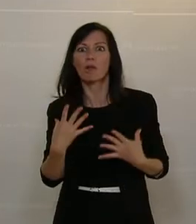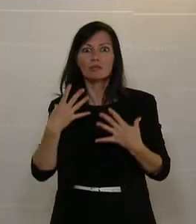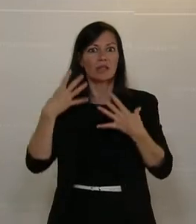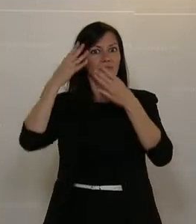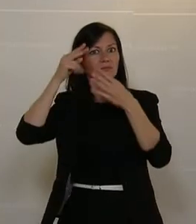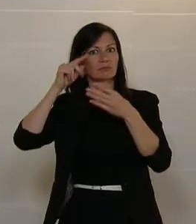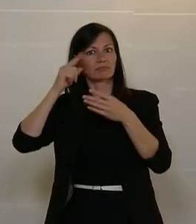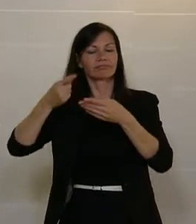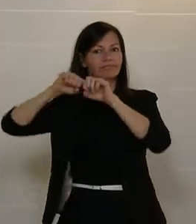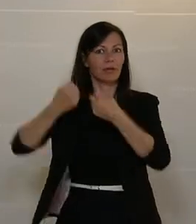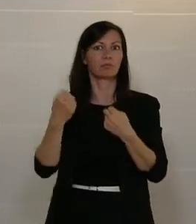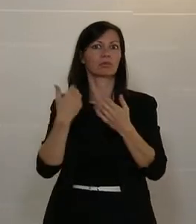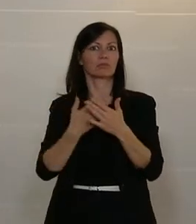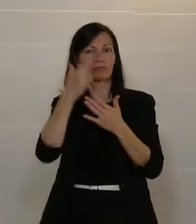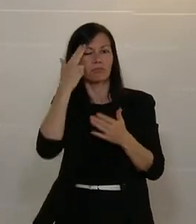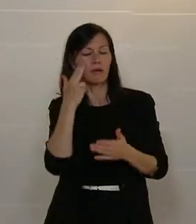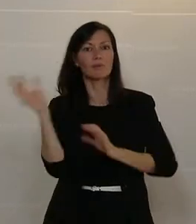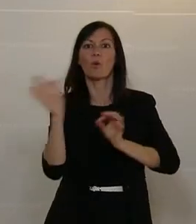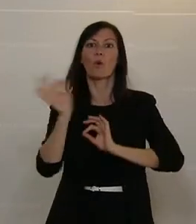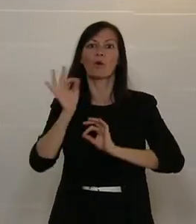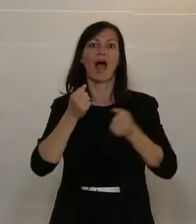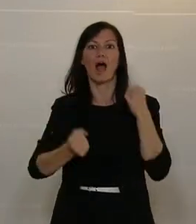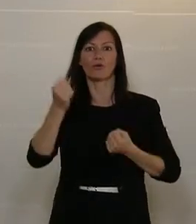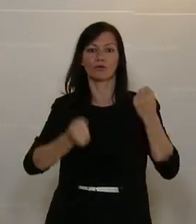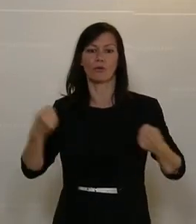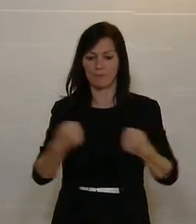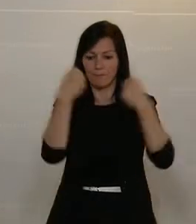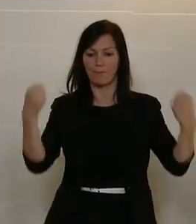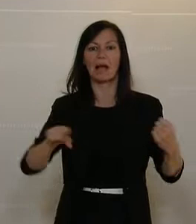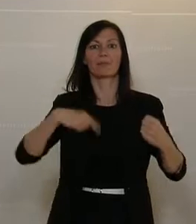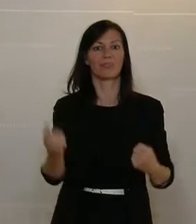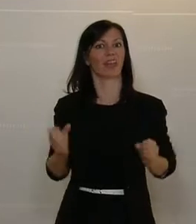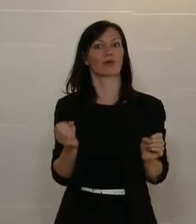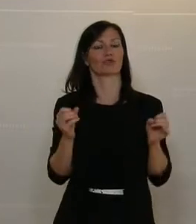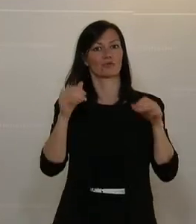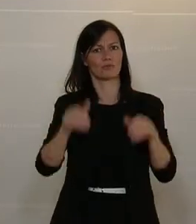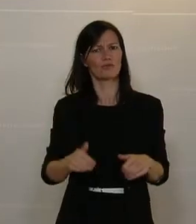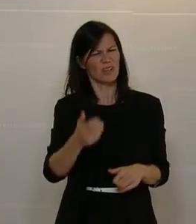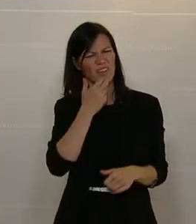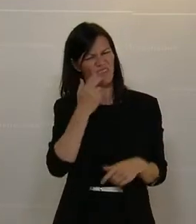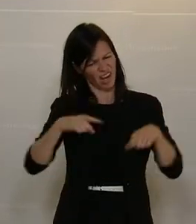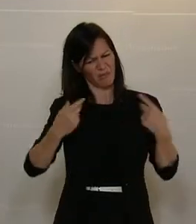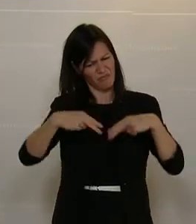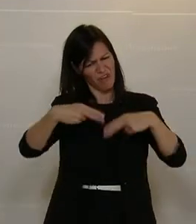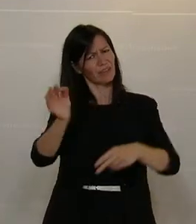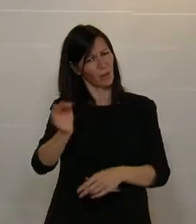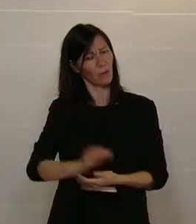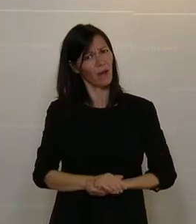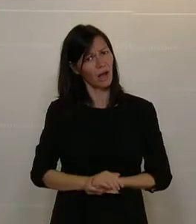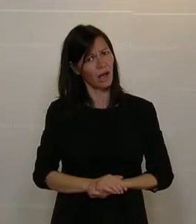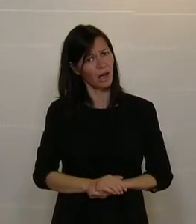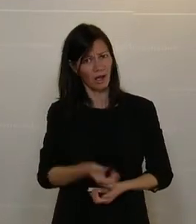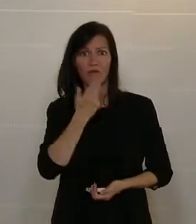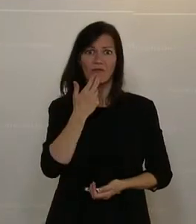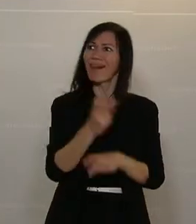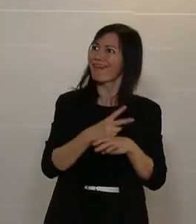bin, die durch einen Autounfall querschnittgelähmt ist, möchte ich mein Leben dann nicht genauso weiterleben wie zuvor? Möchte ich nicht auf einen Café